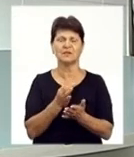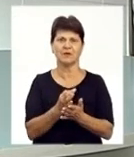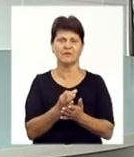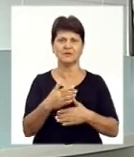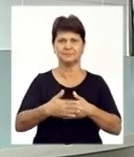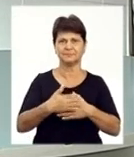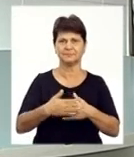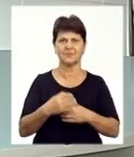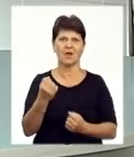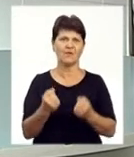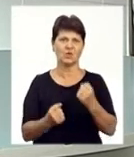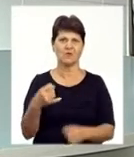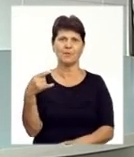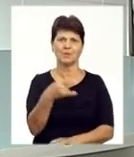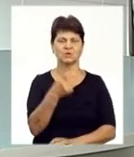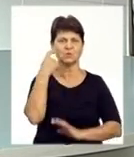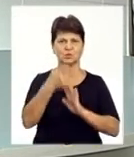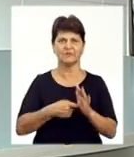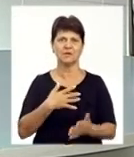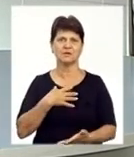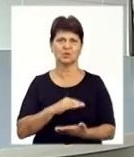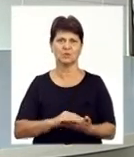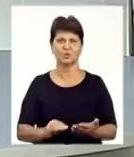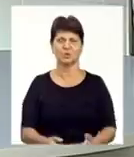водієві машини дізнавалась Дар'я Красовська.